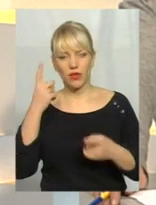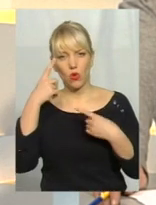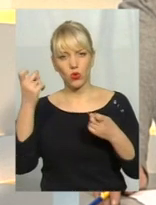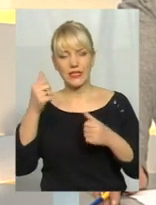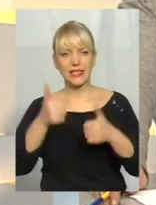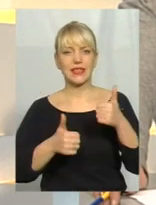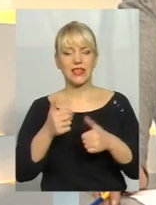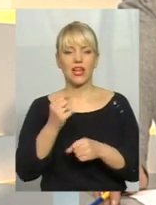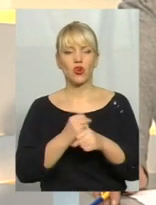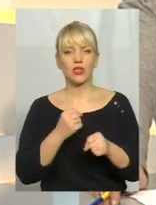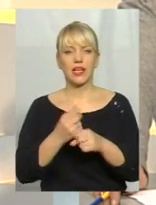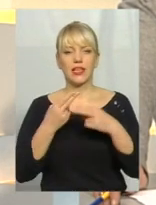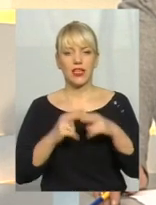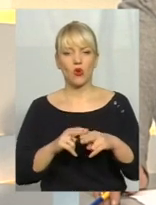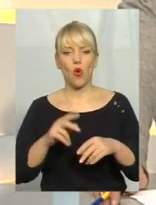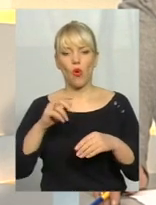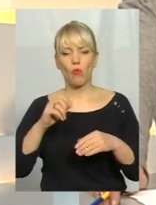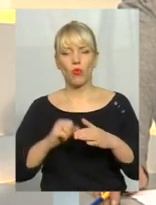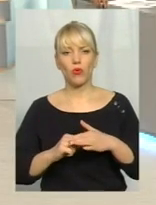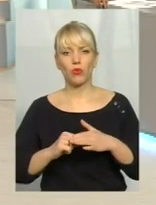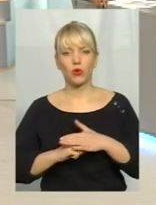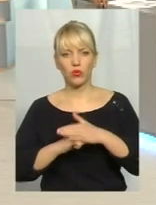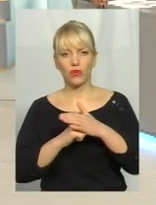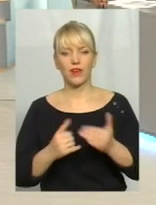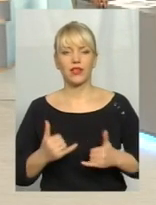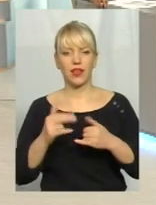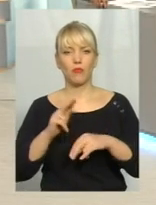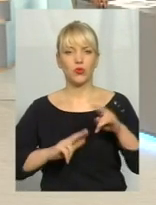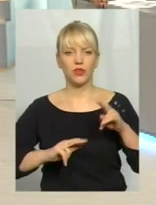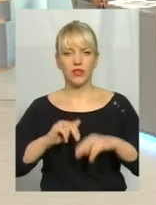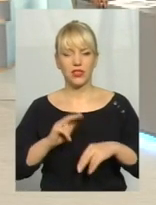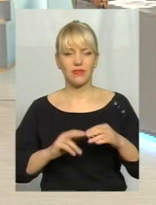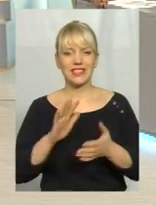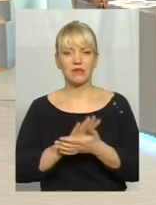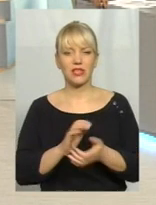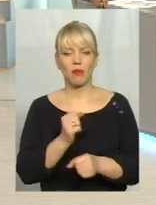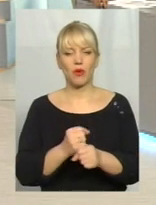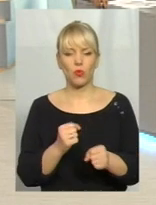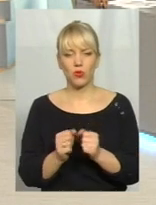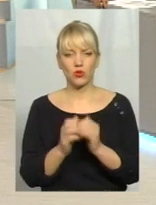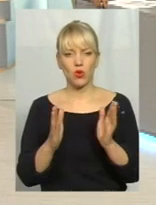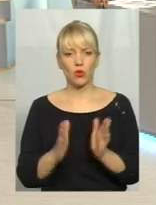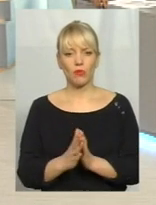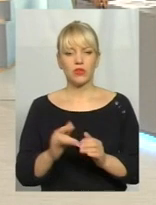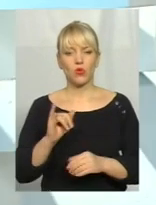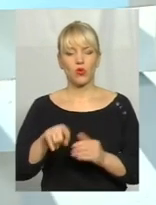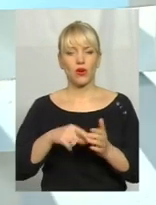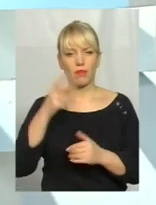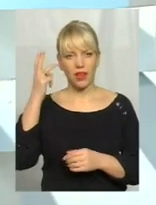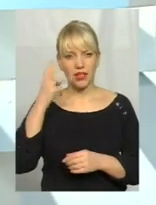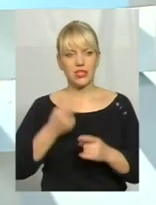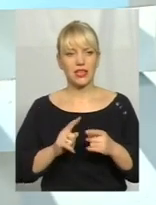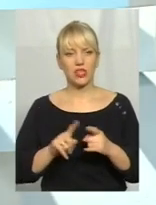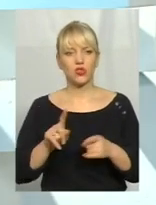розробку техніко-економічного обґрунтування будівництва сміттєпереробного комплексу в місті Хмельницьке. Саме те, про що ми говоримо. Тобто,